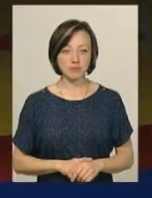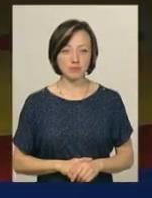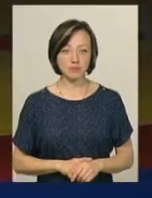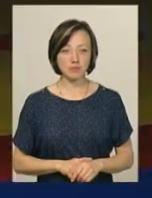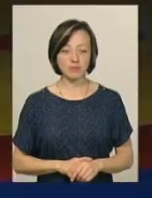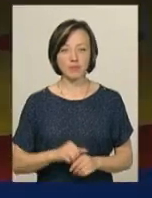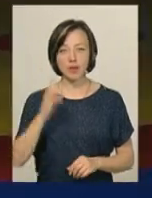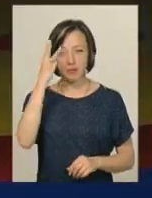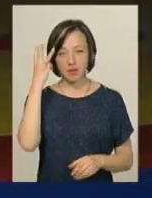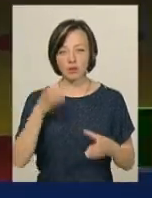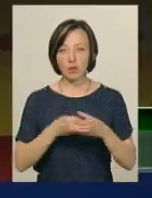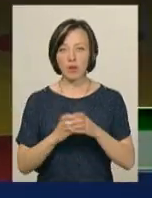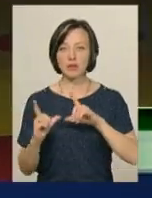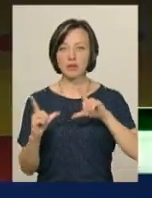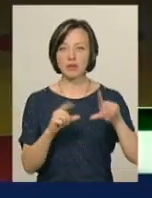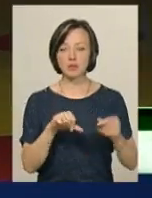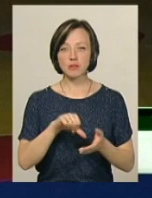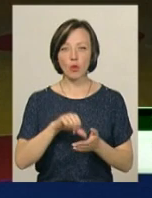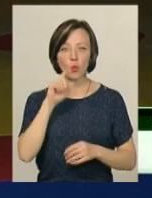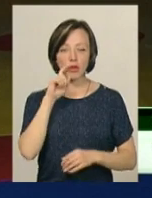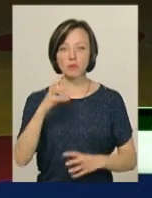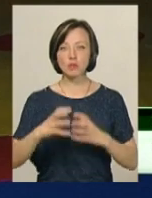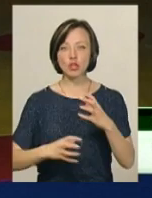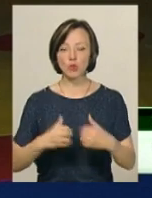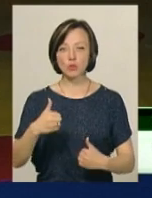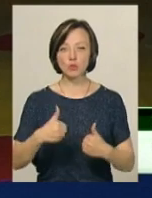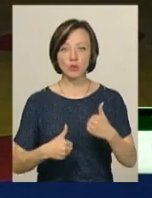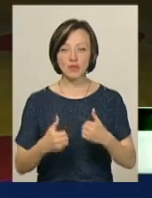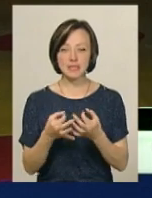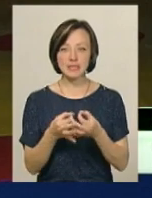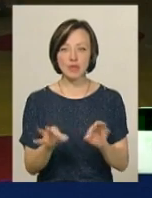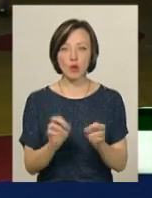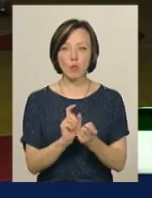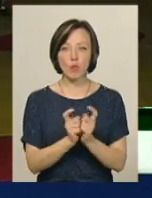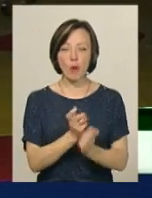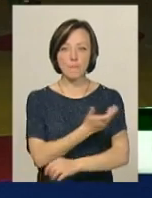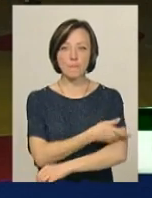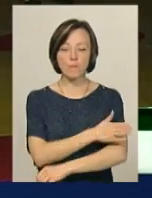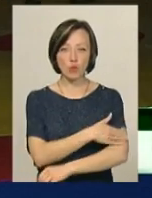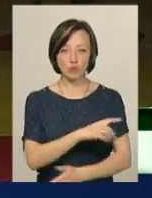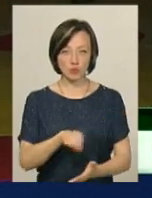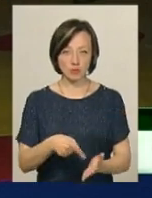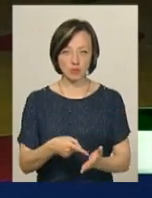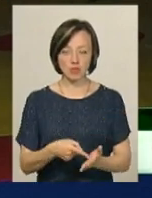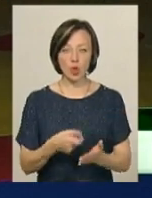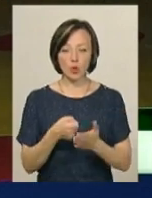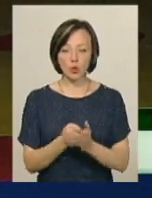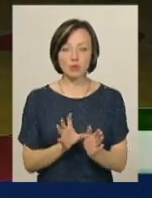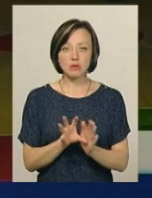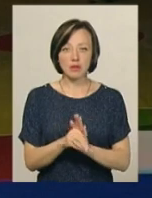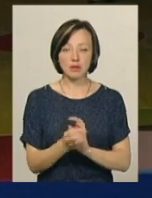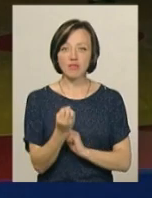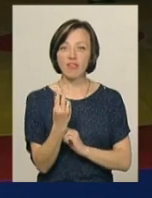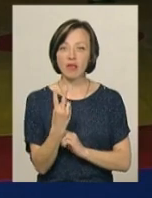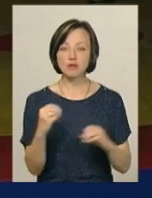«Хмельницька команда єдина представлятиме Україну на міжнародному турнірі звільної боротьби в польському Старгарді. До її складу увійшли